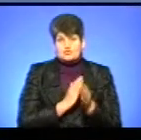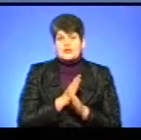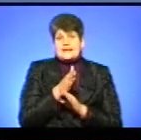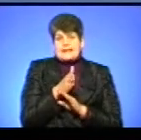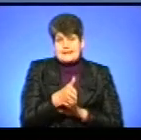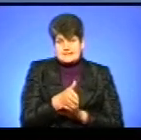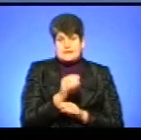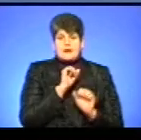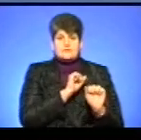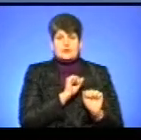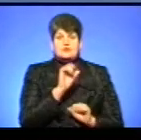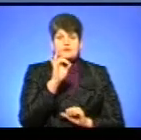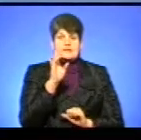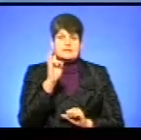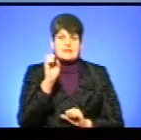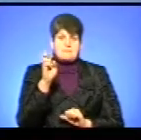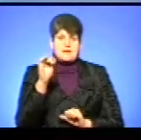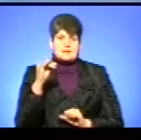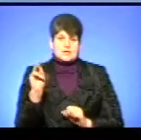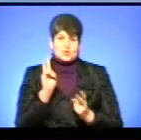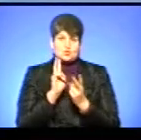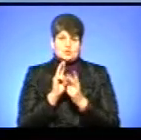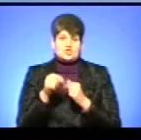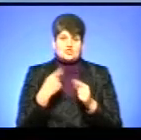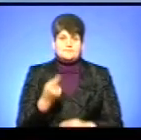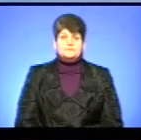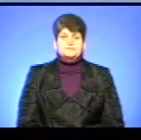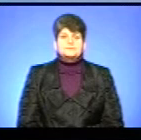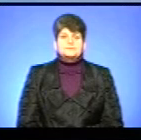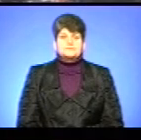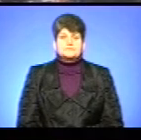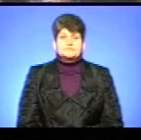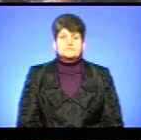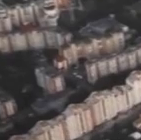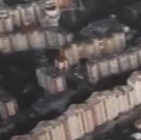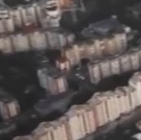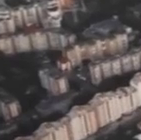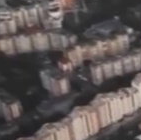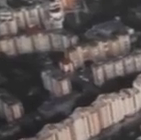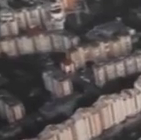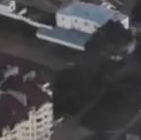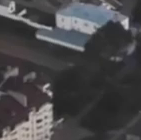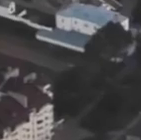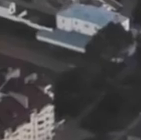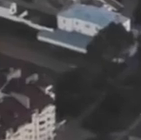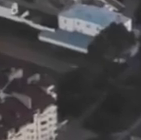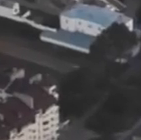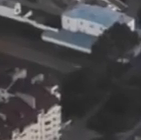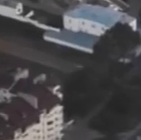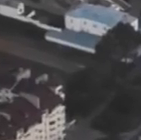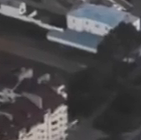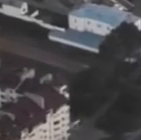студії адвокат Ростислав Небельський. До зустрічі в ефірі. Дякую. Дякую. Дякую. Дякую.